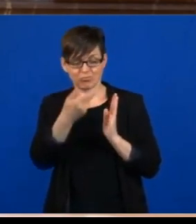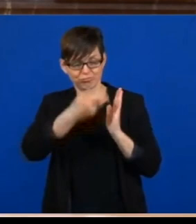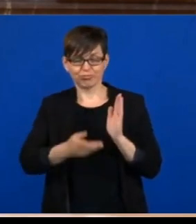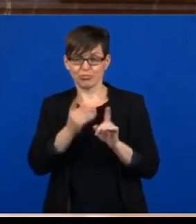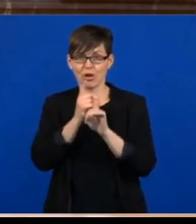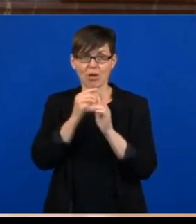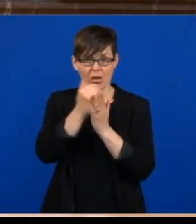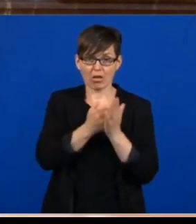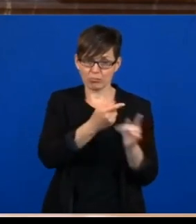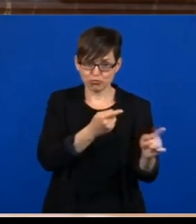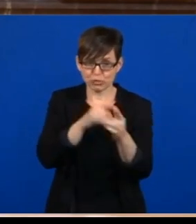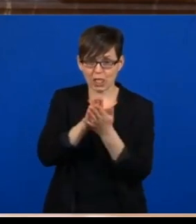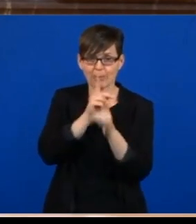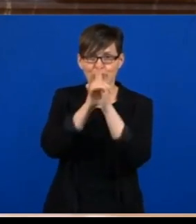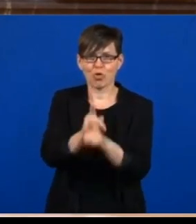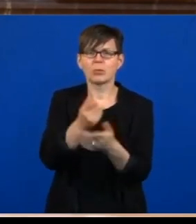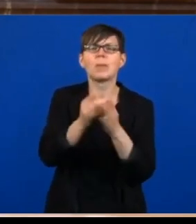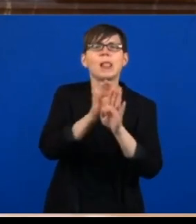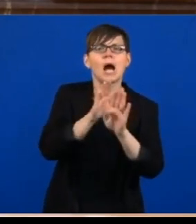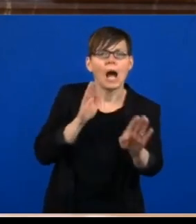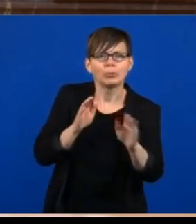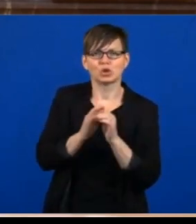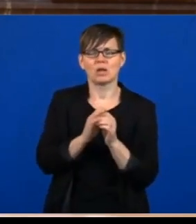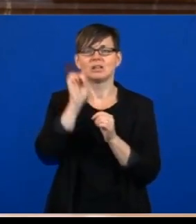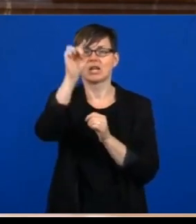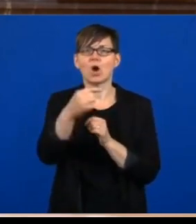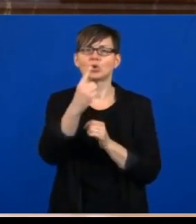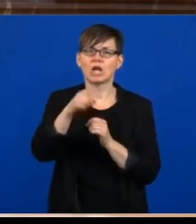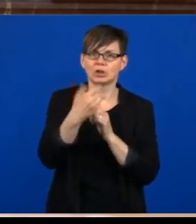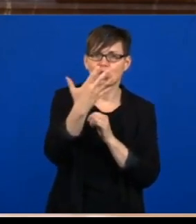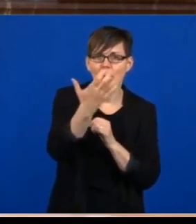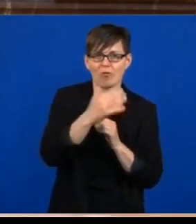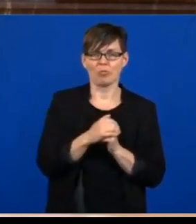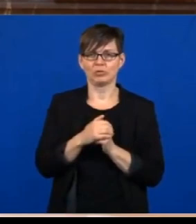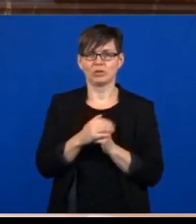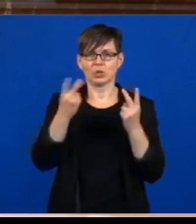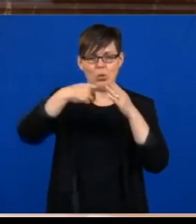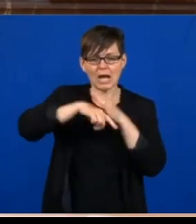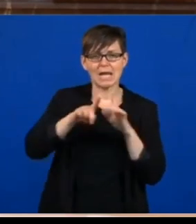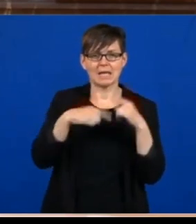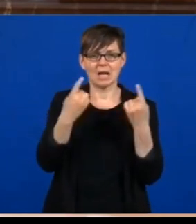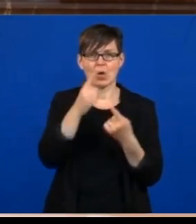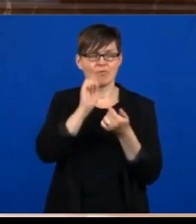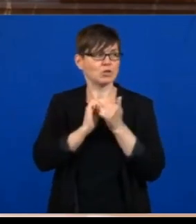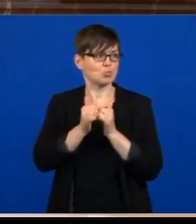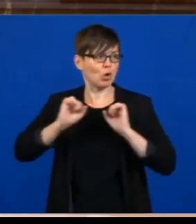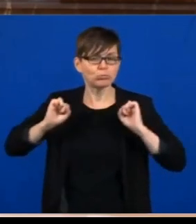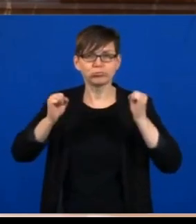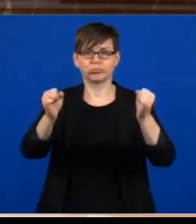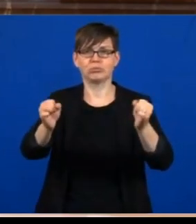Abstände im Außenbereich 1,50 Meter, im Innenraum bei körperlicher Aktivität größer,